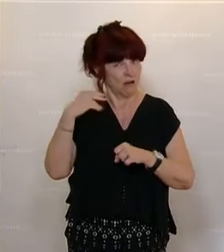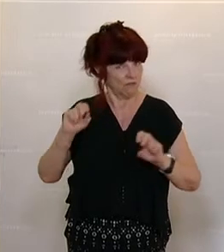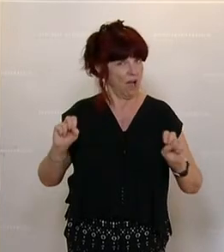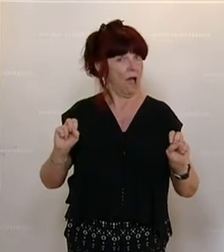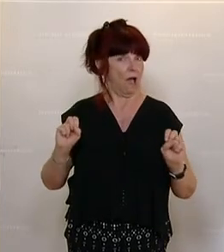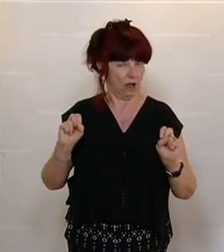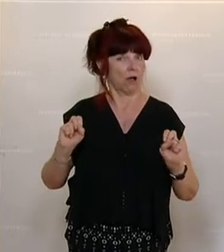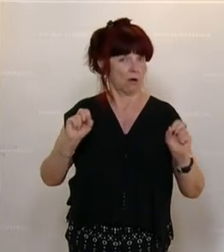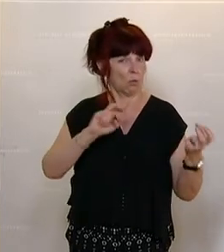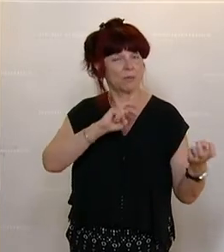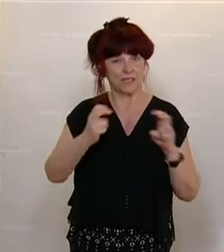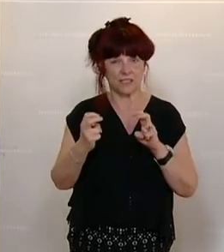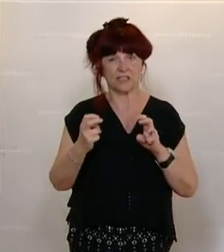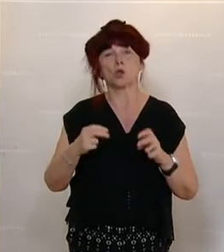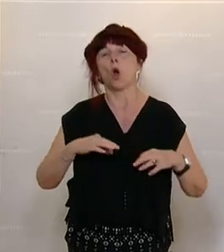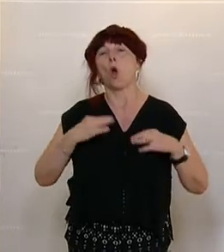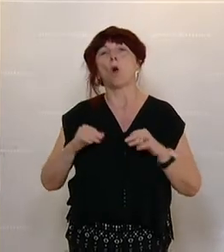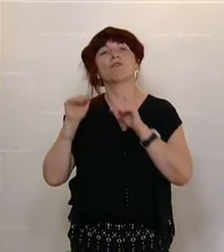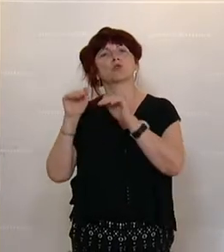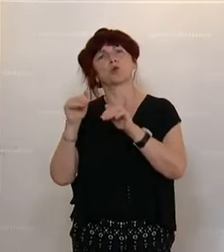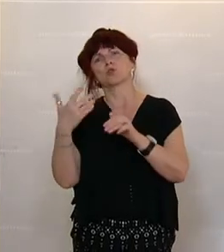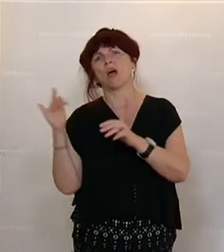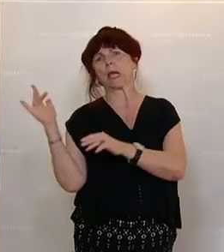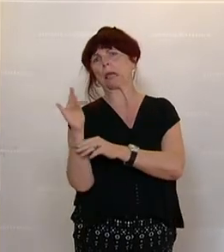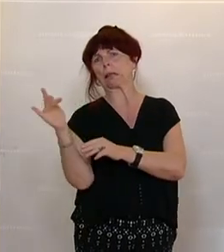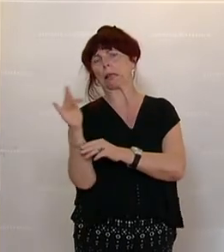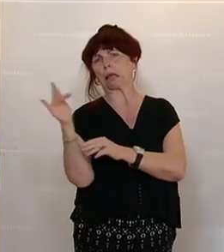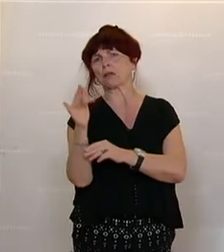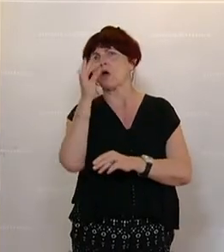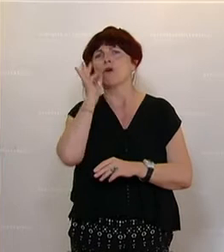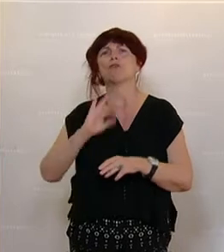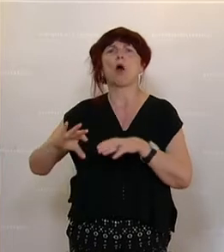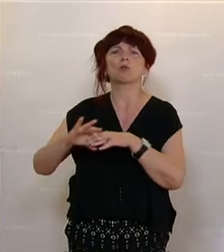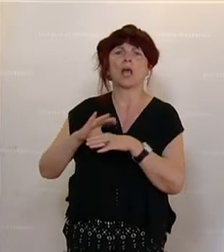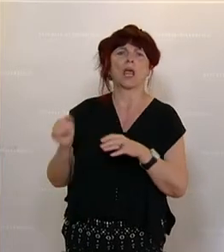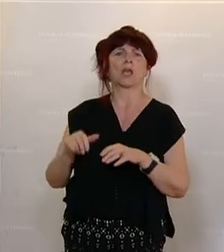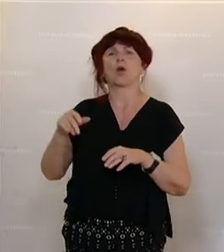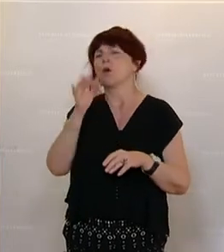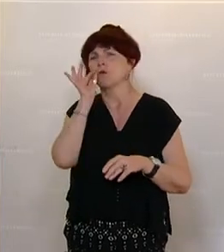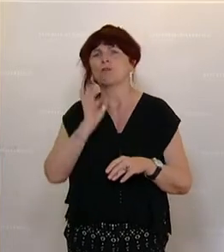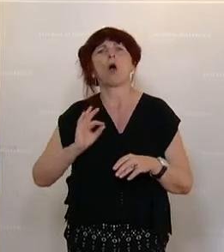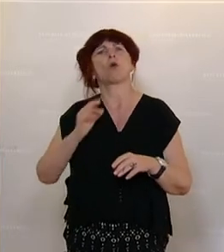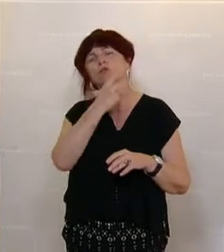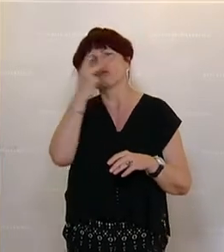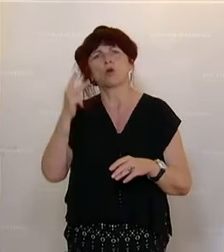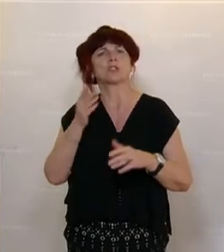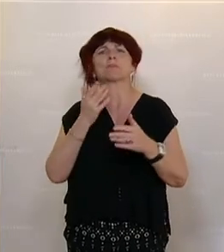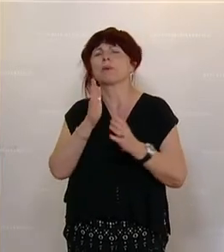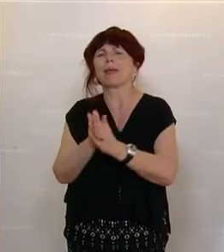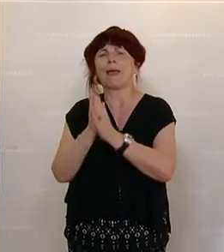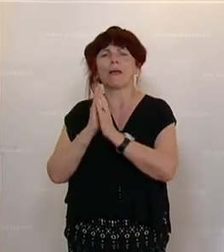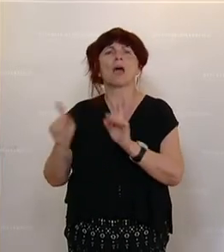kritisiert worden von den Opferschützerinnen. Es gab Kritik vom österreichischen Frauenring, vom Frauenvolksbegehren, von der Allianz Gewalt frei Leben, von den österreichischen